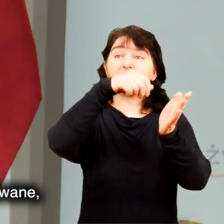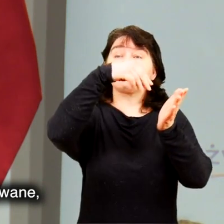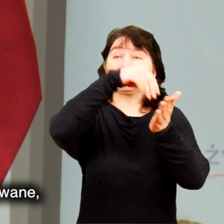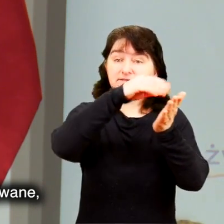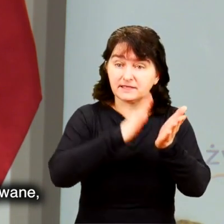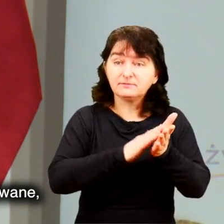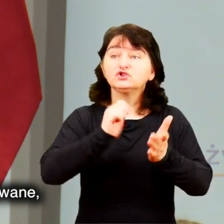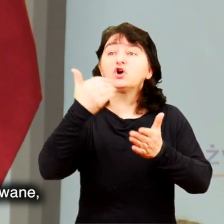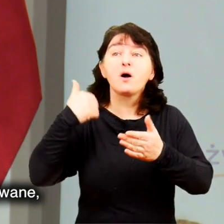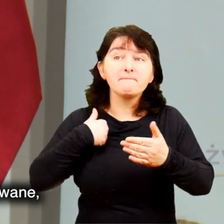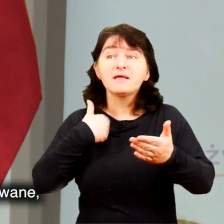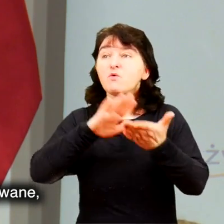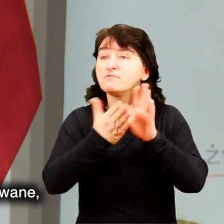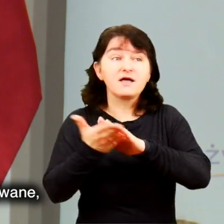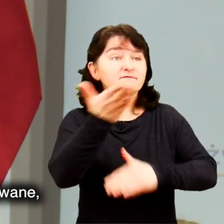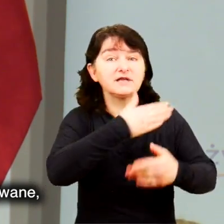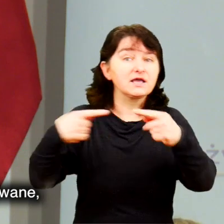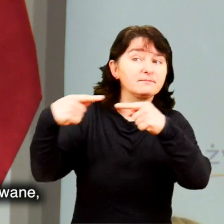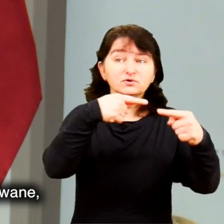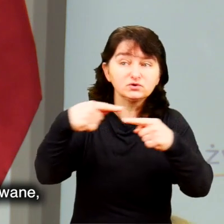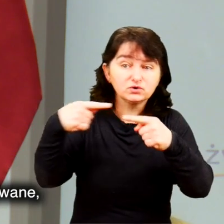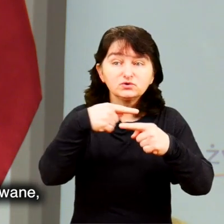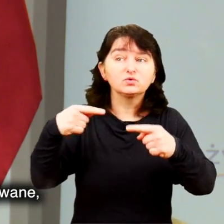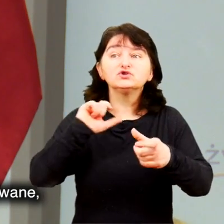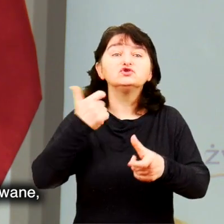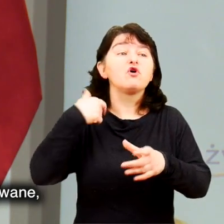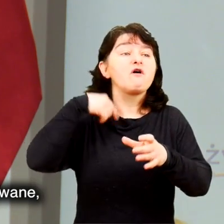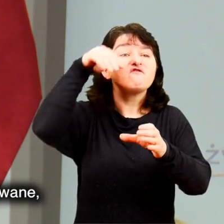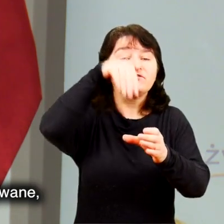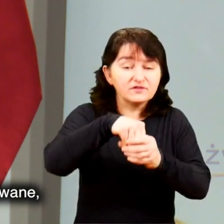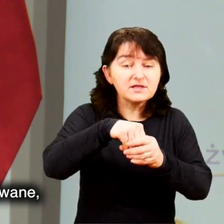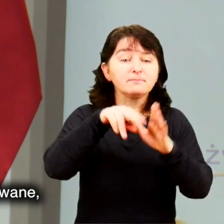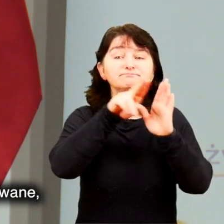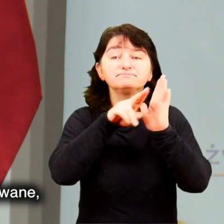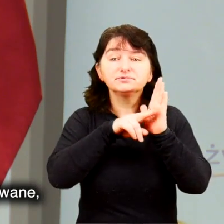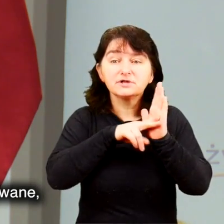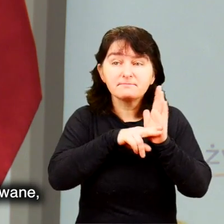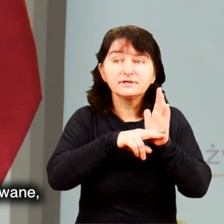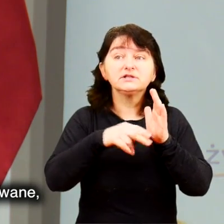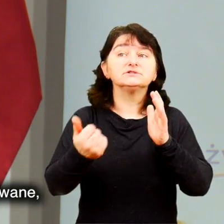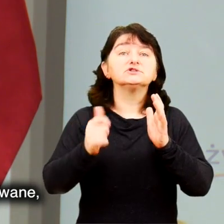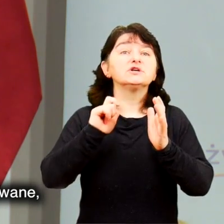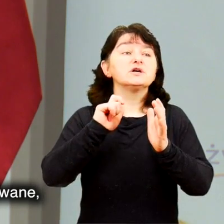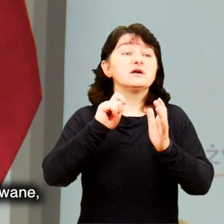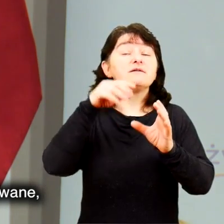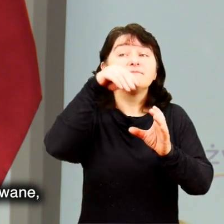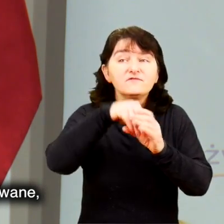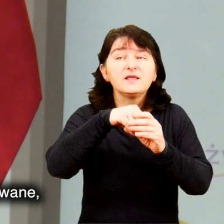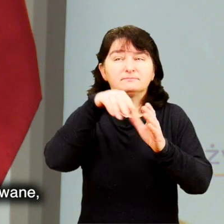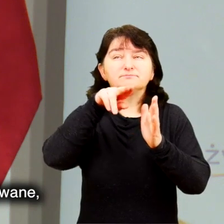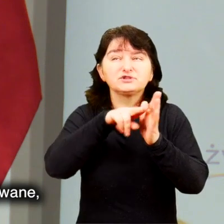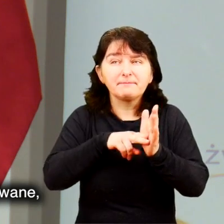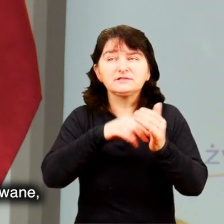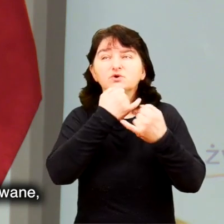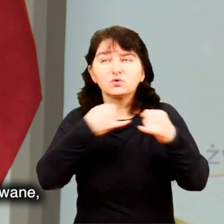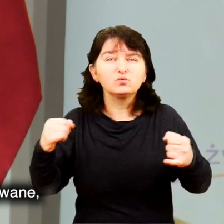zapisane, co zostało z państwem wydyskutowane, co zawarte jest w tych przepisach i co